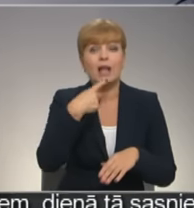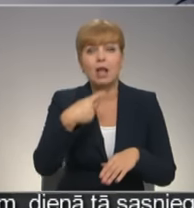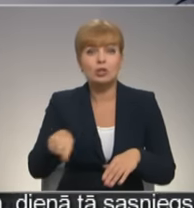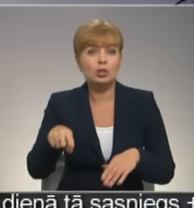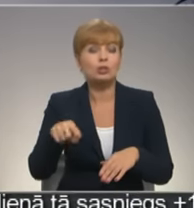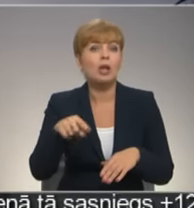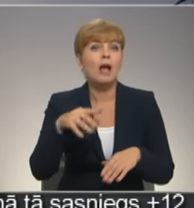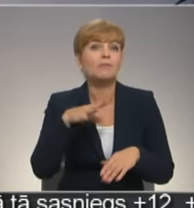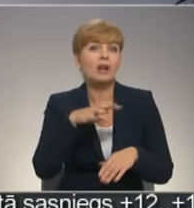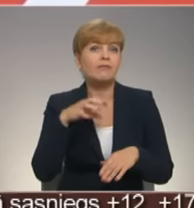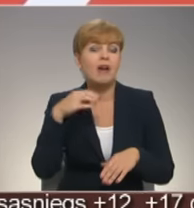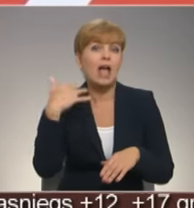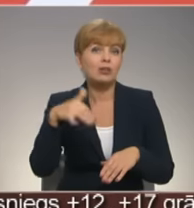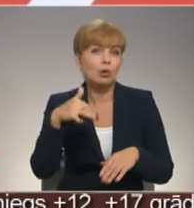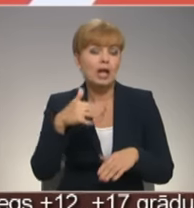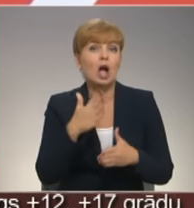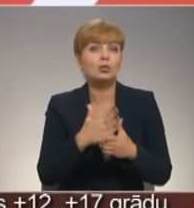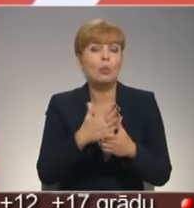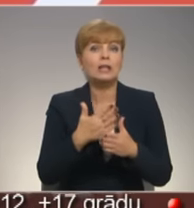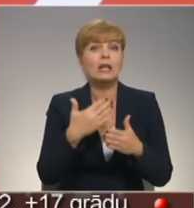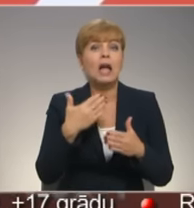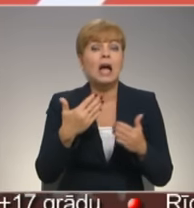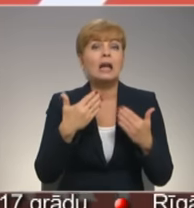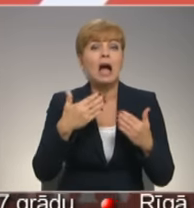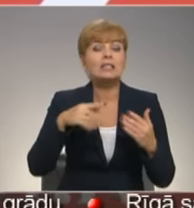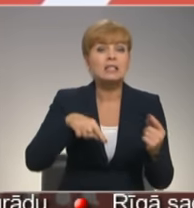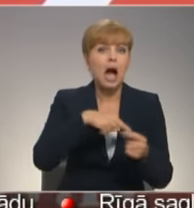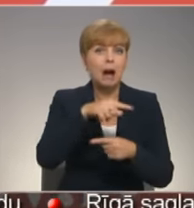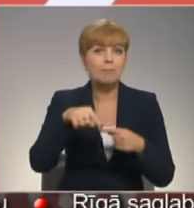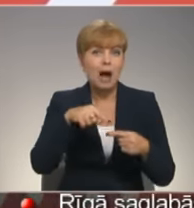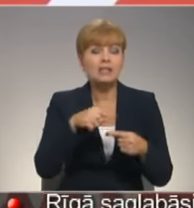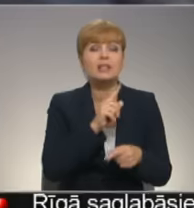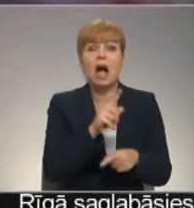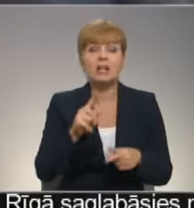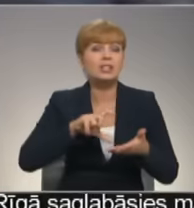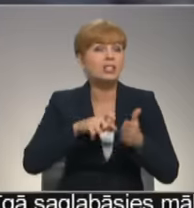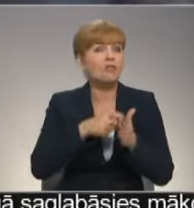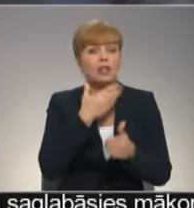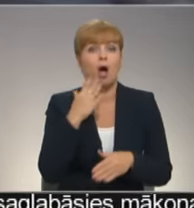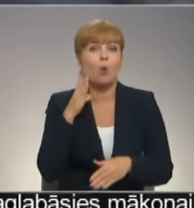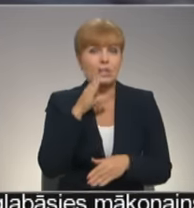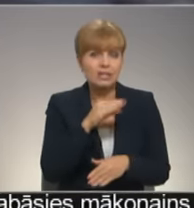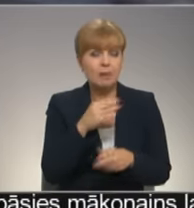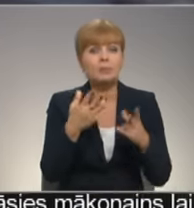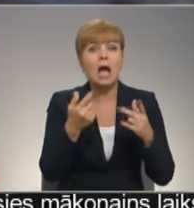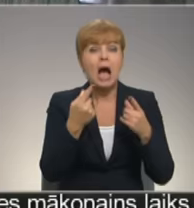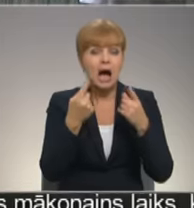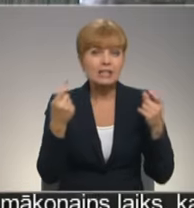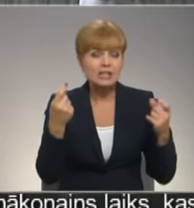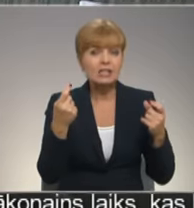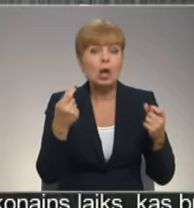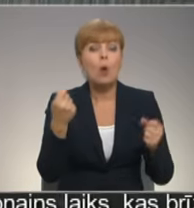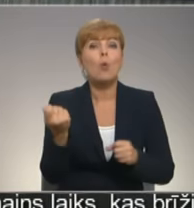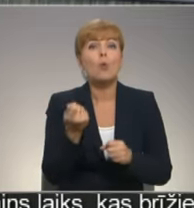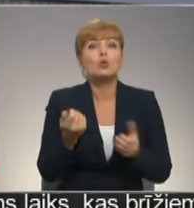ventilācijas, kas nodrošina gaisa apmaiņu telpā. Pārbaudīt katru dzīvoklī nav iespējams atzīt ugunsdzēsības un glābšanas dienas,